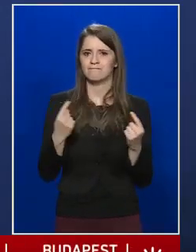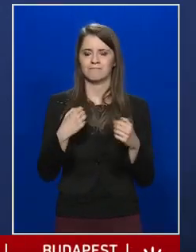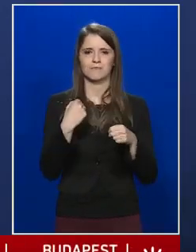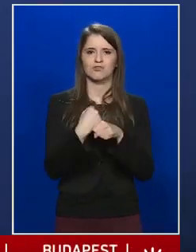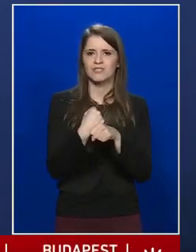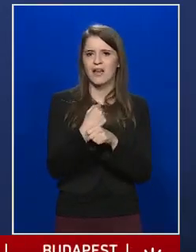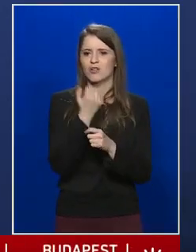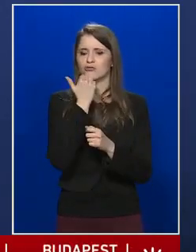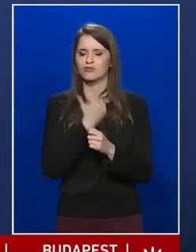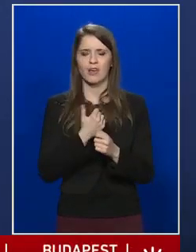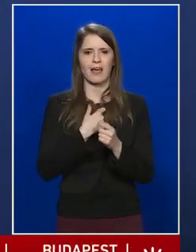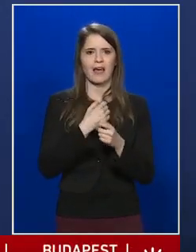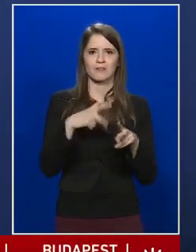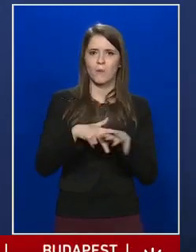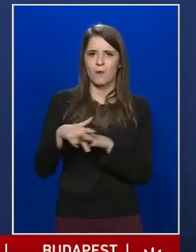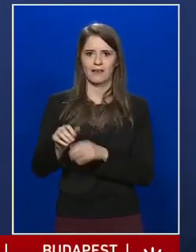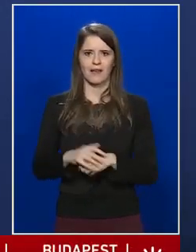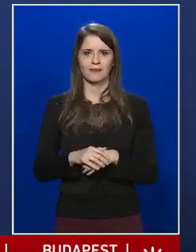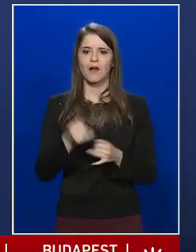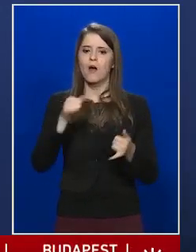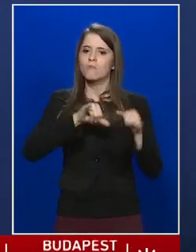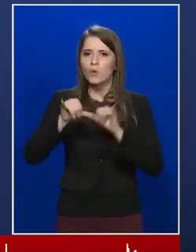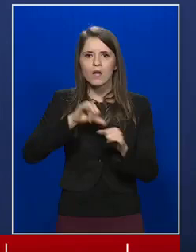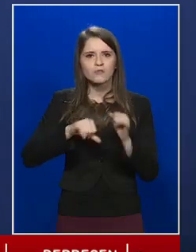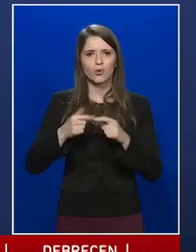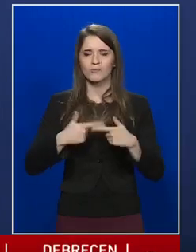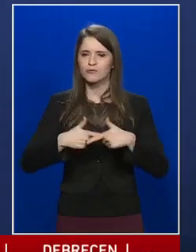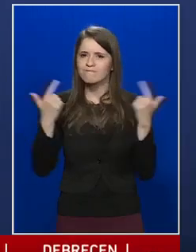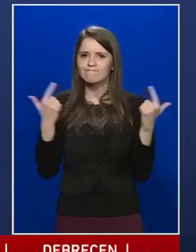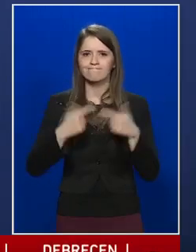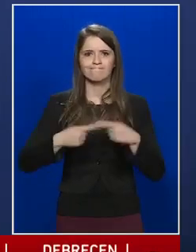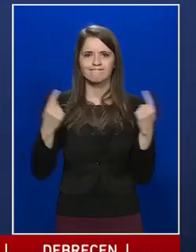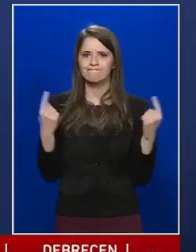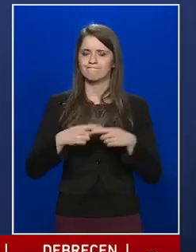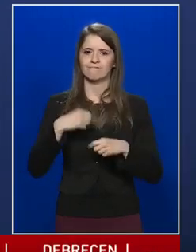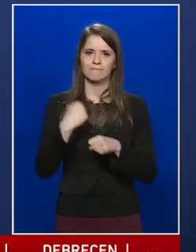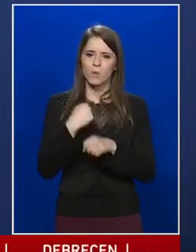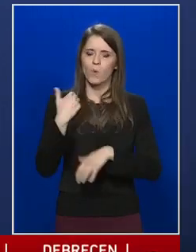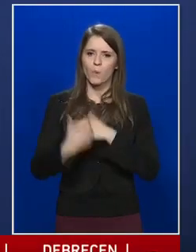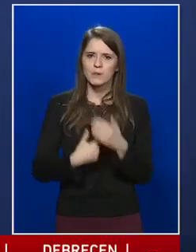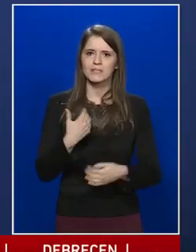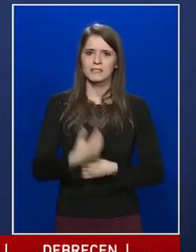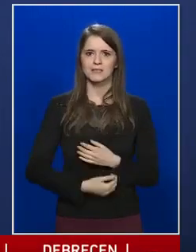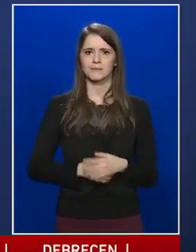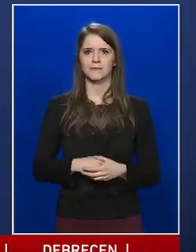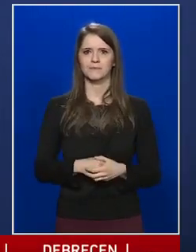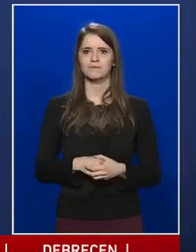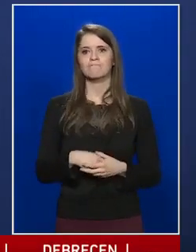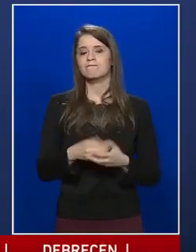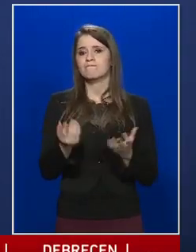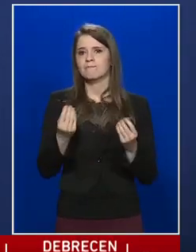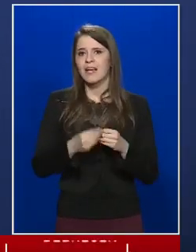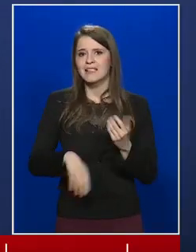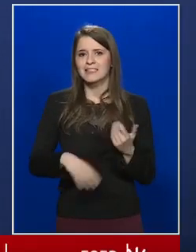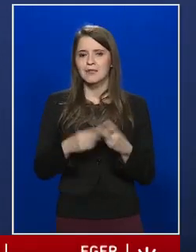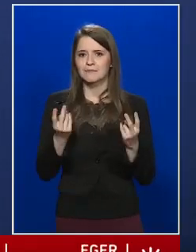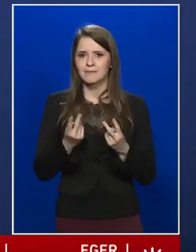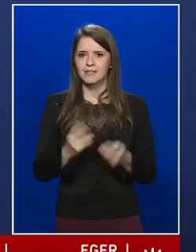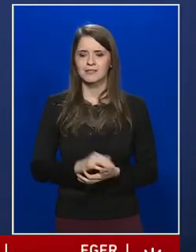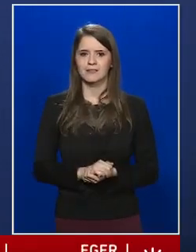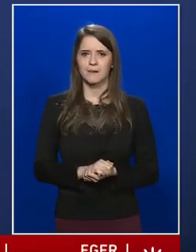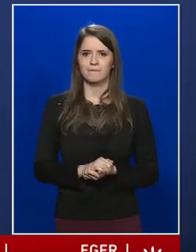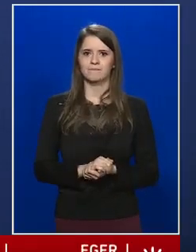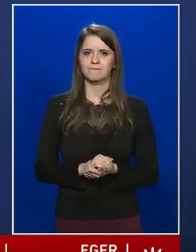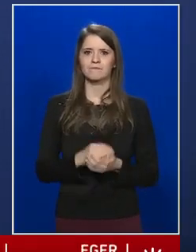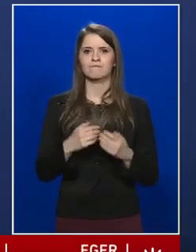A laboratóriumok is 0-24 órában dolgoznak, ezért értelemszerűen jelentősen